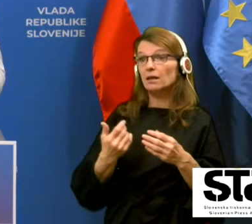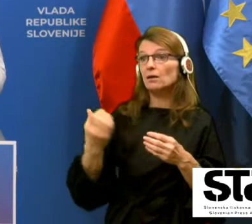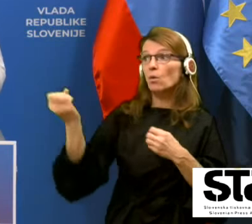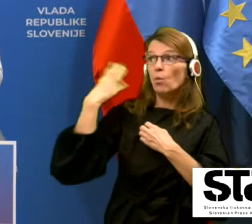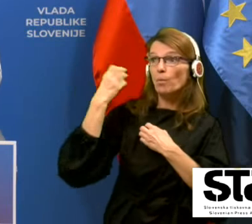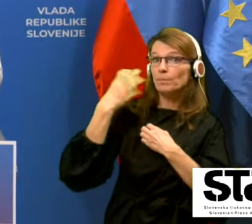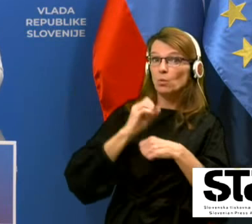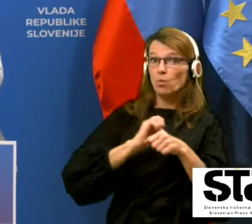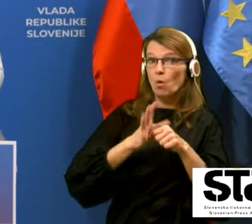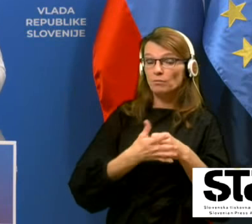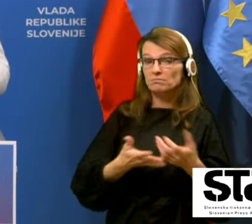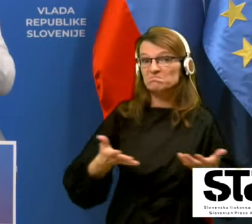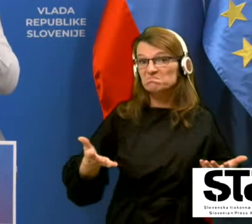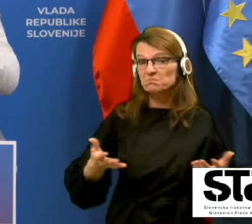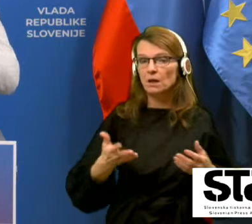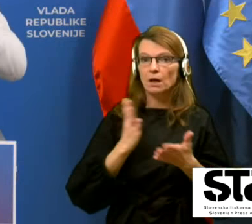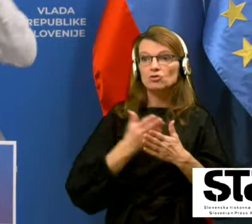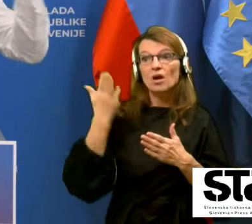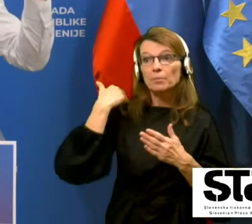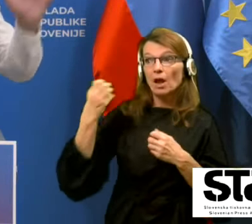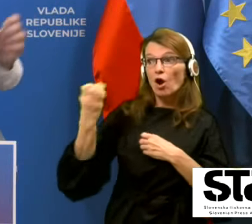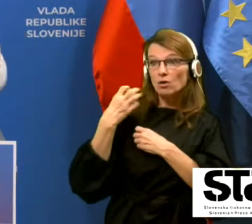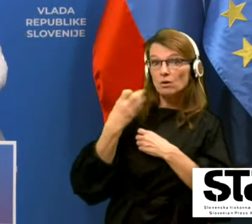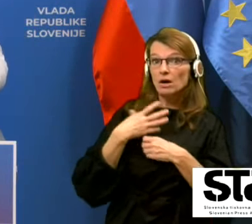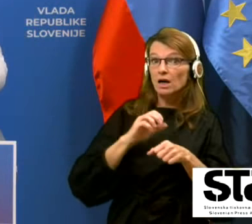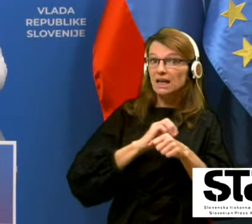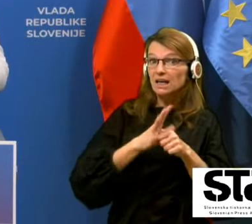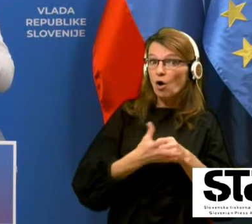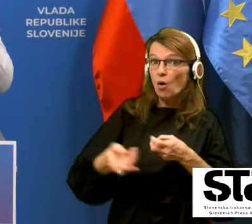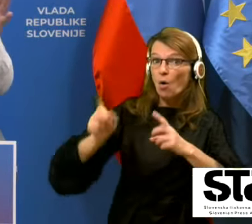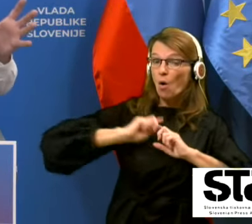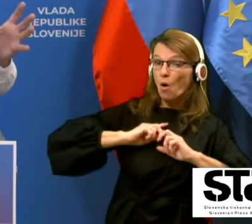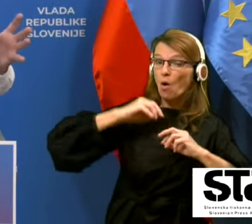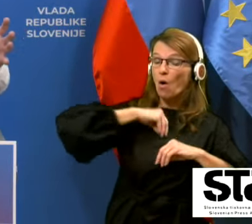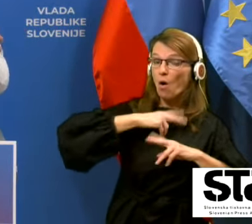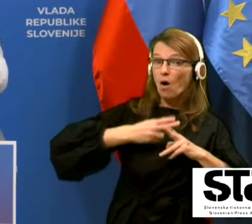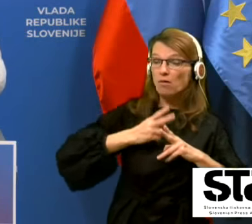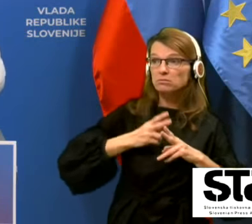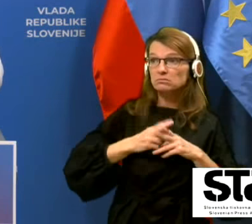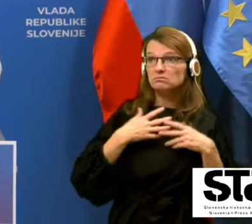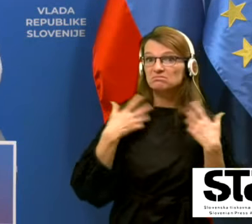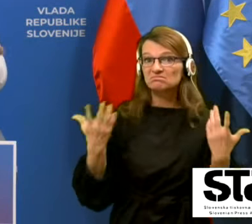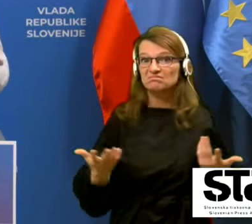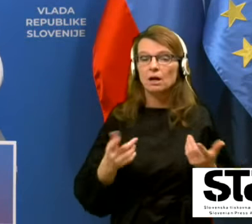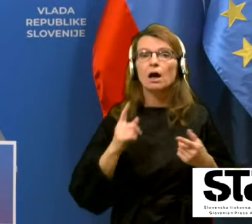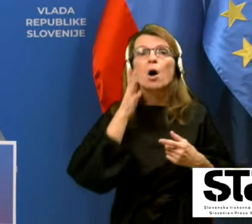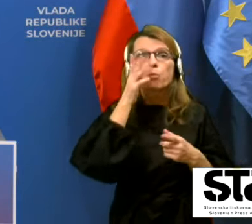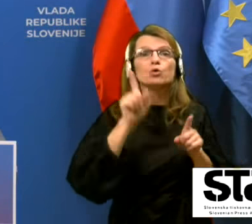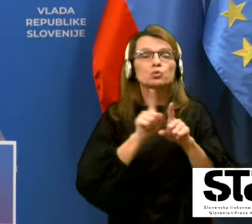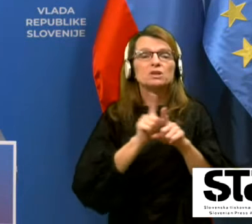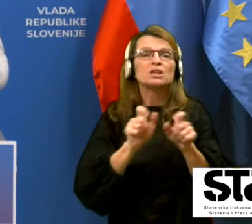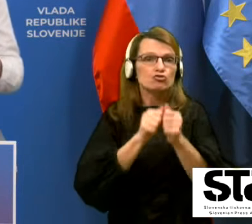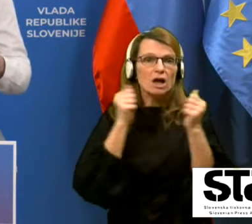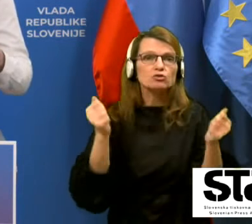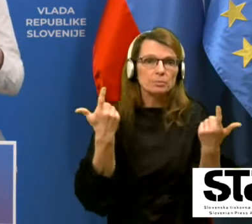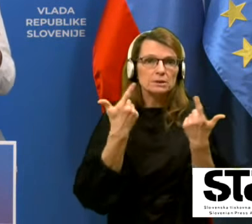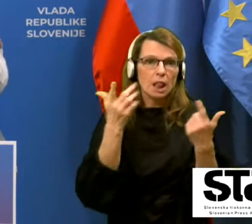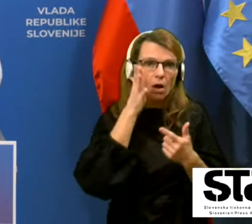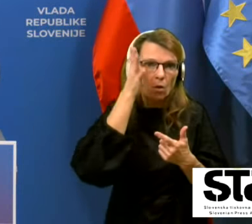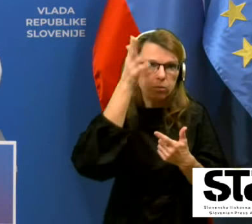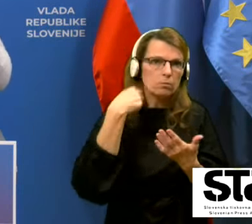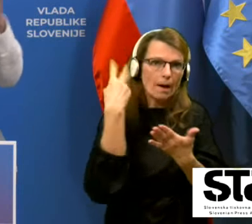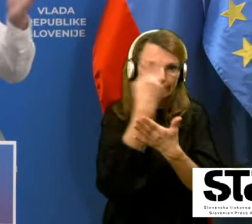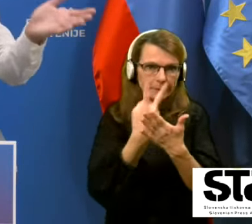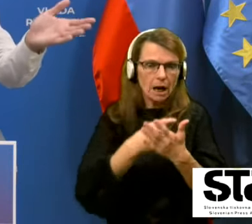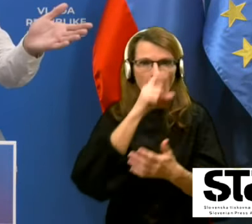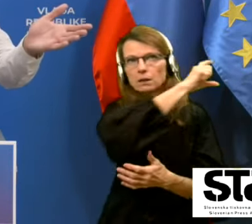razvila imunost, bo lahko tudi zbolela. In potem mogoče bo naslovnica, se je cepil proti COVID-u in je zbolil. Ja, seveda, se